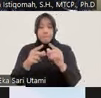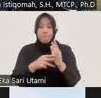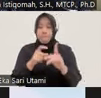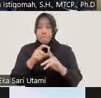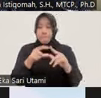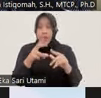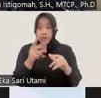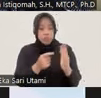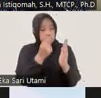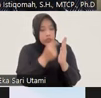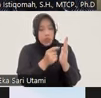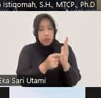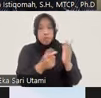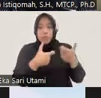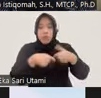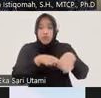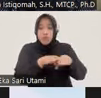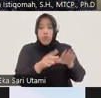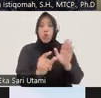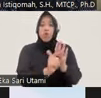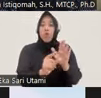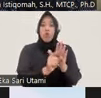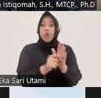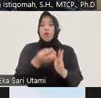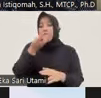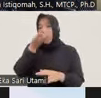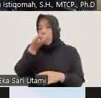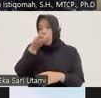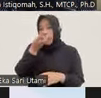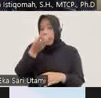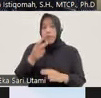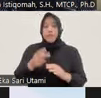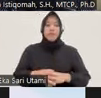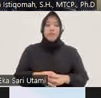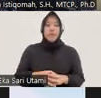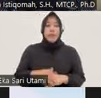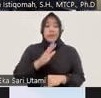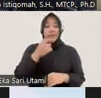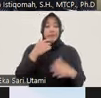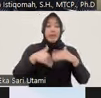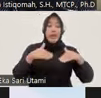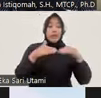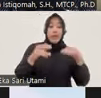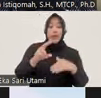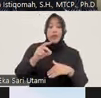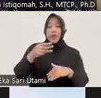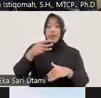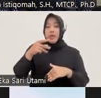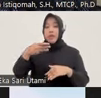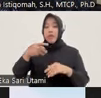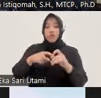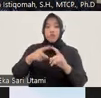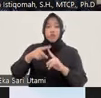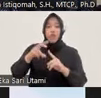sesuai dengan undang-undang narkotikanya jadi tidak hanya persoalan mengenai penerapan keadilan restoratifnya saja tetapi assessment yang